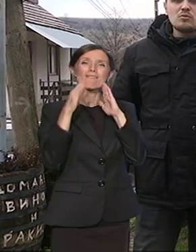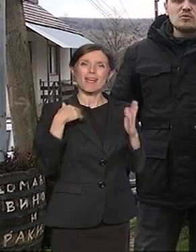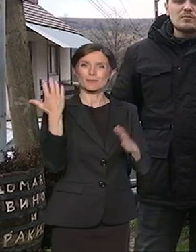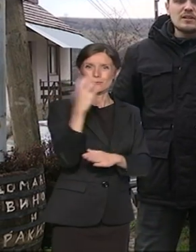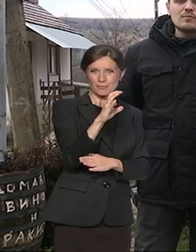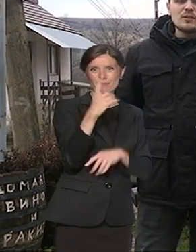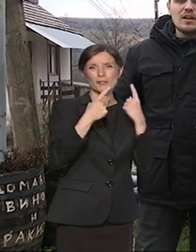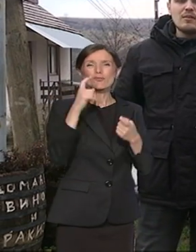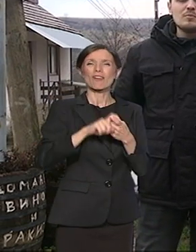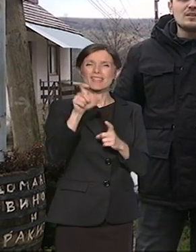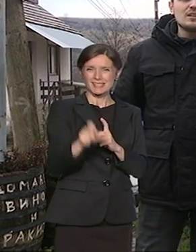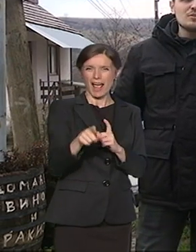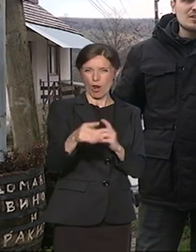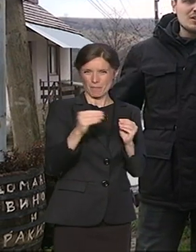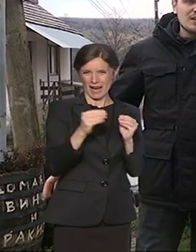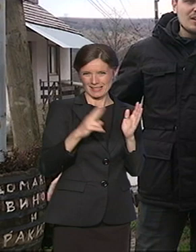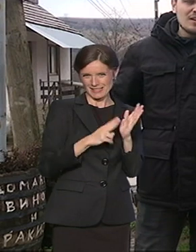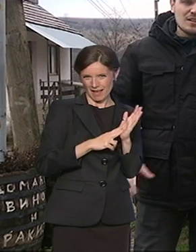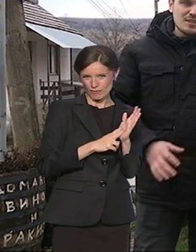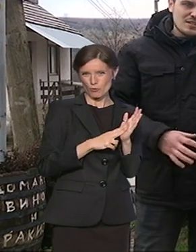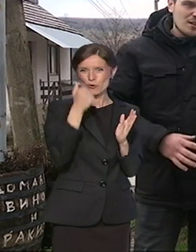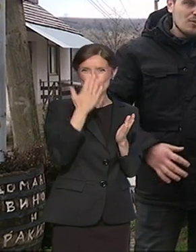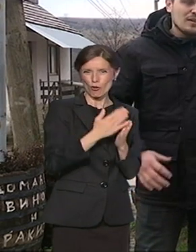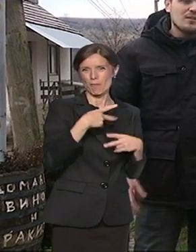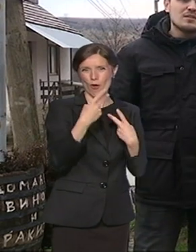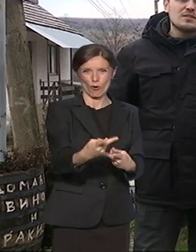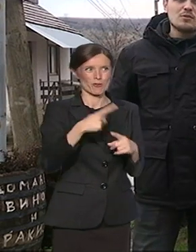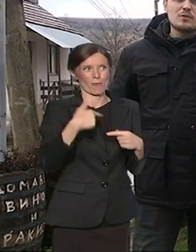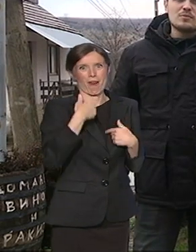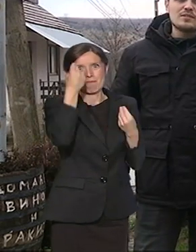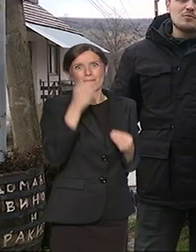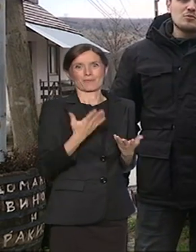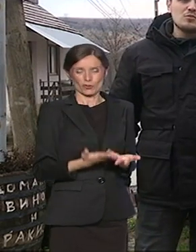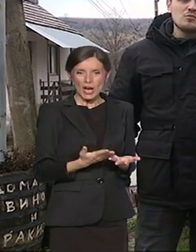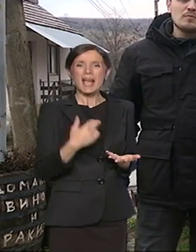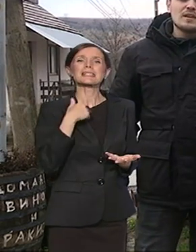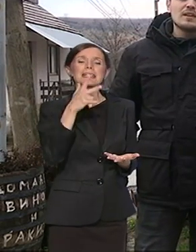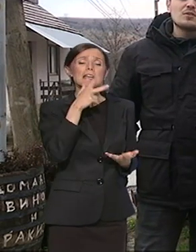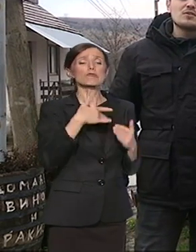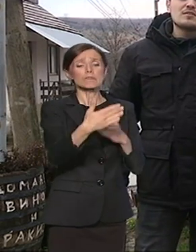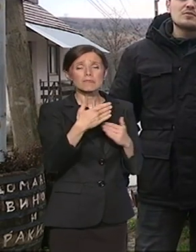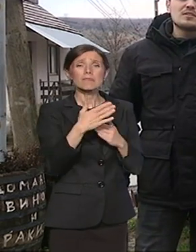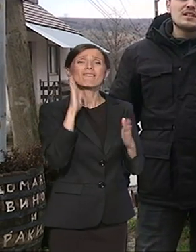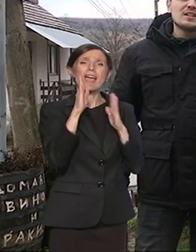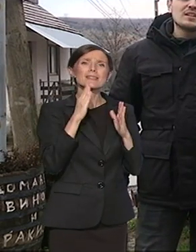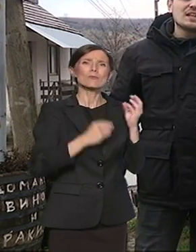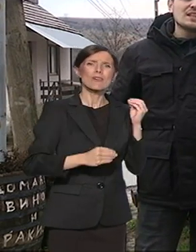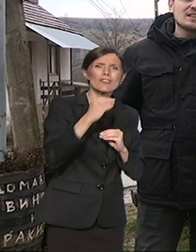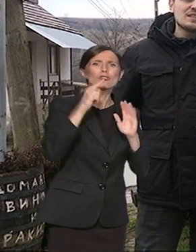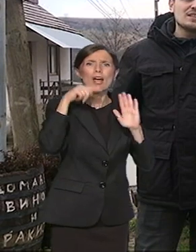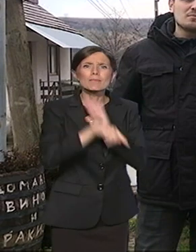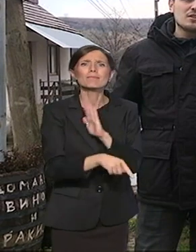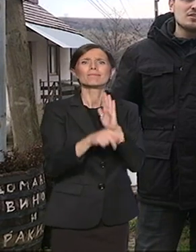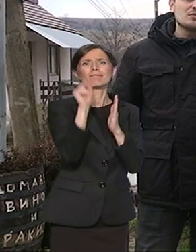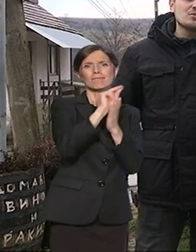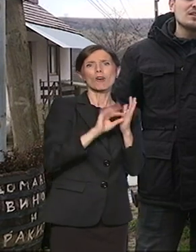onda sad u budućnosti planiramo da kompletiramo, znači, celu priču o Branislavu Nušiću, takođe vezuje se dalje legenda,